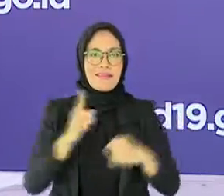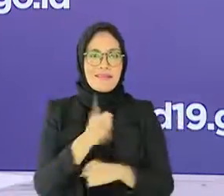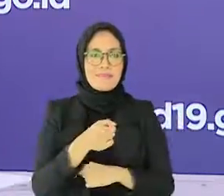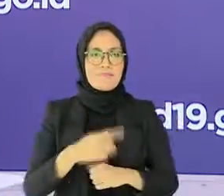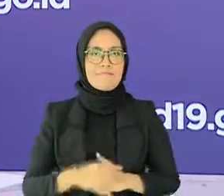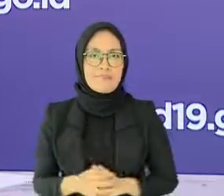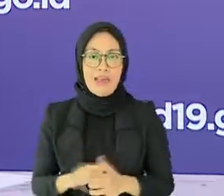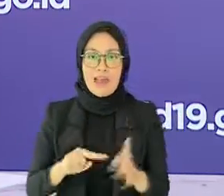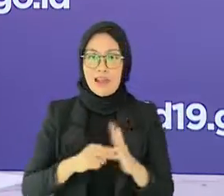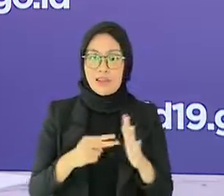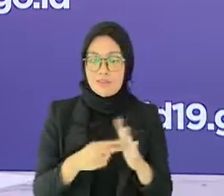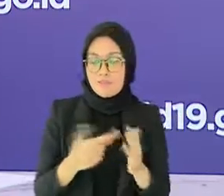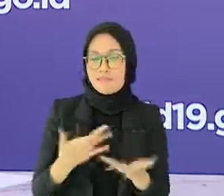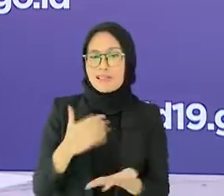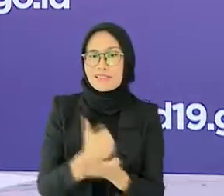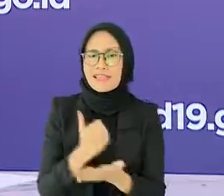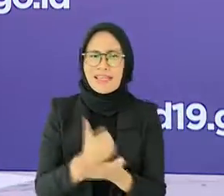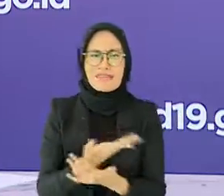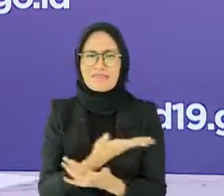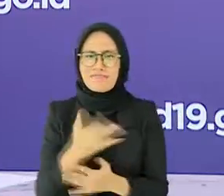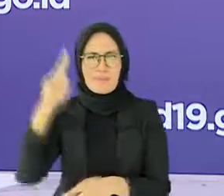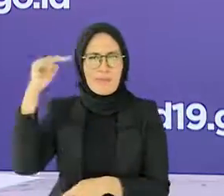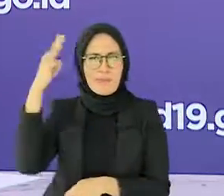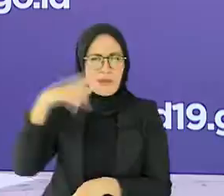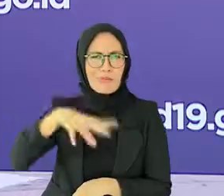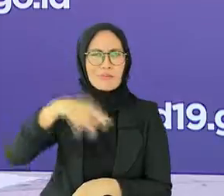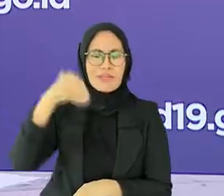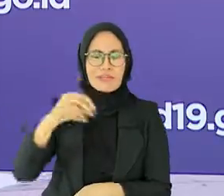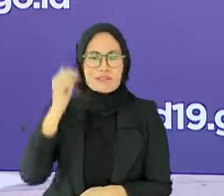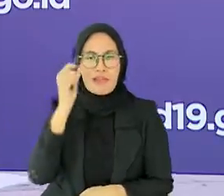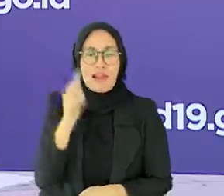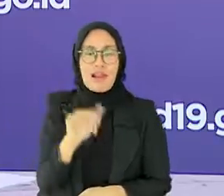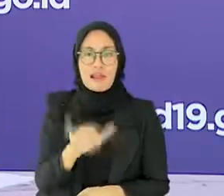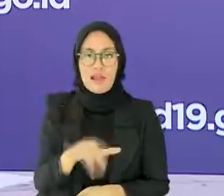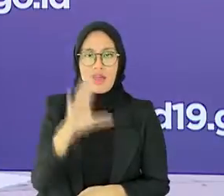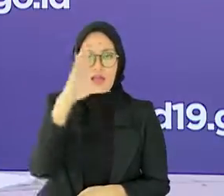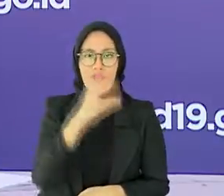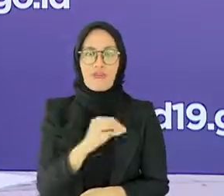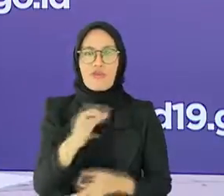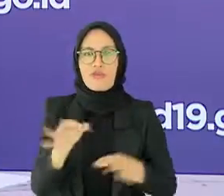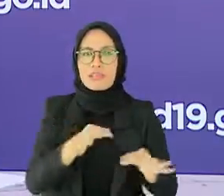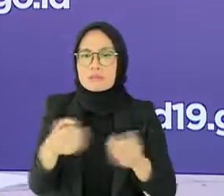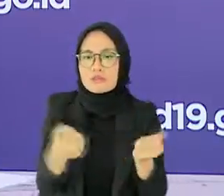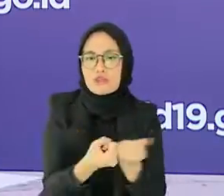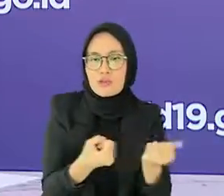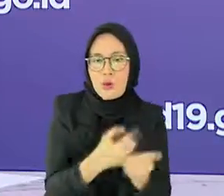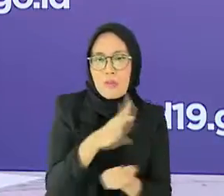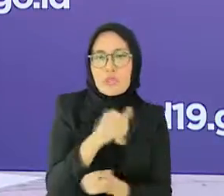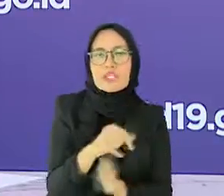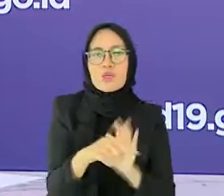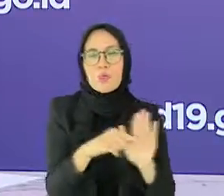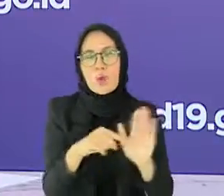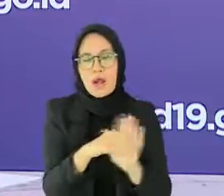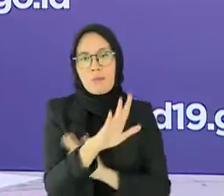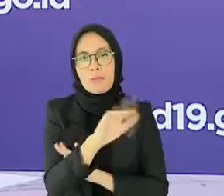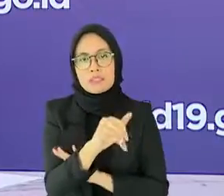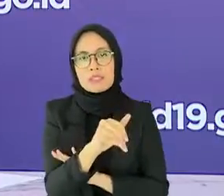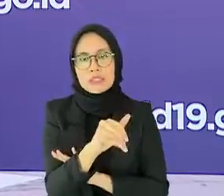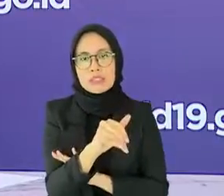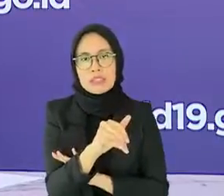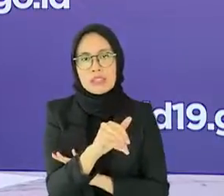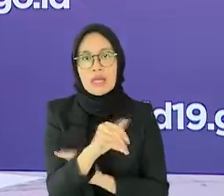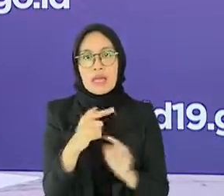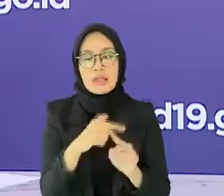pemerintah pusat menyadari masih adanya keterbatasan fasilitas pendukung maupun cakupan vaksinasi di beberapa daerah